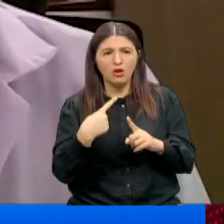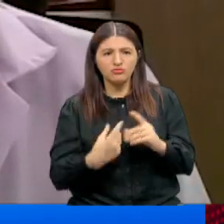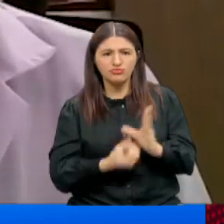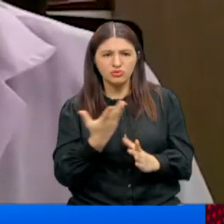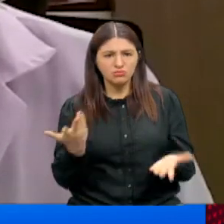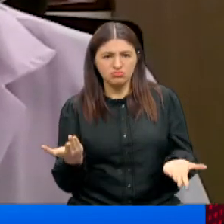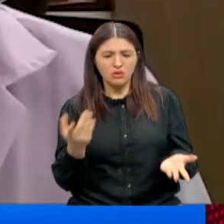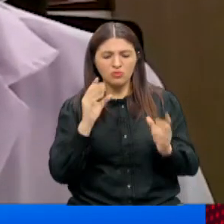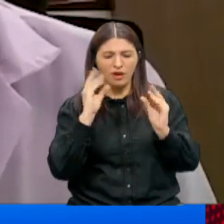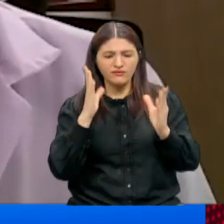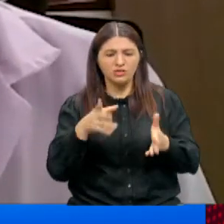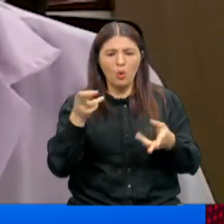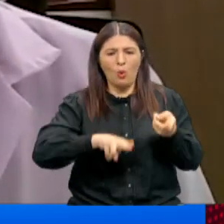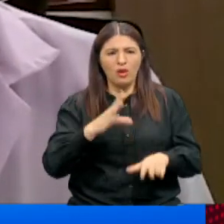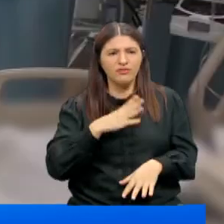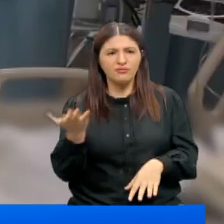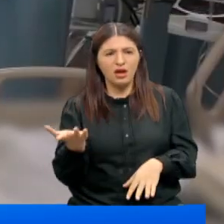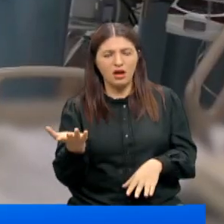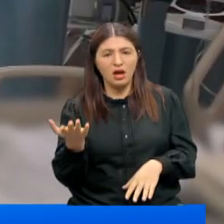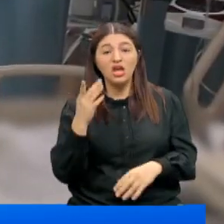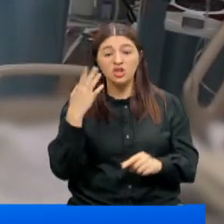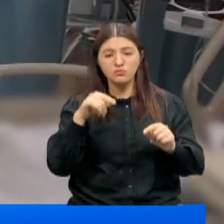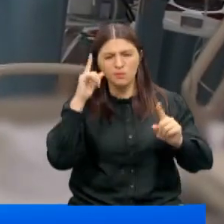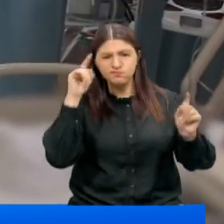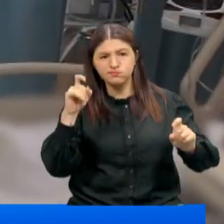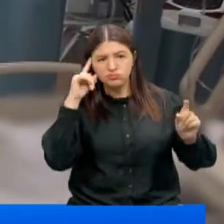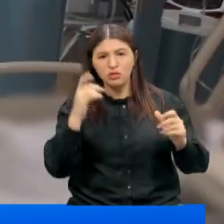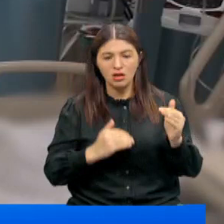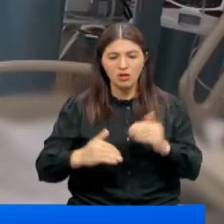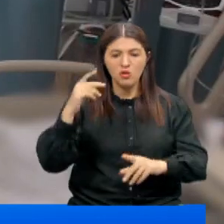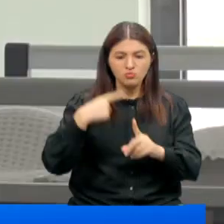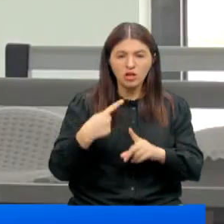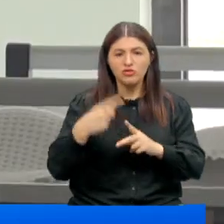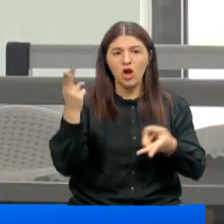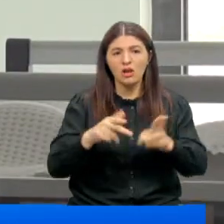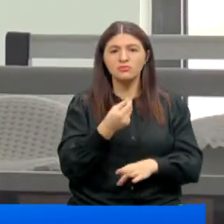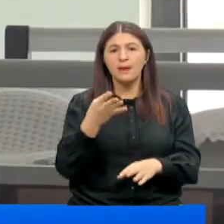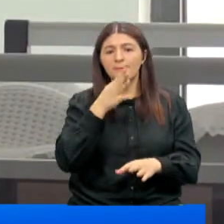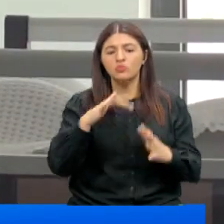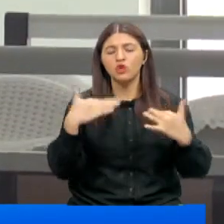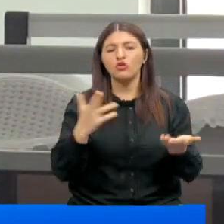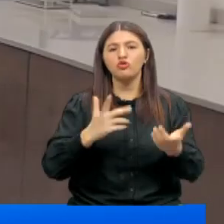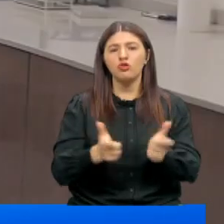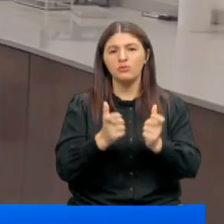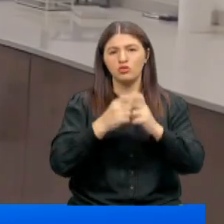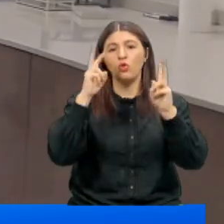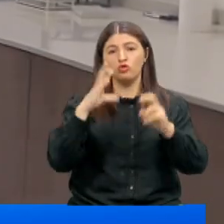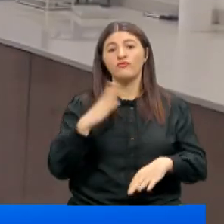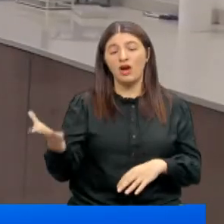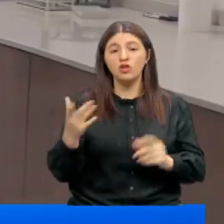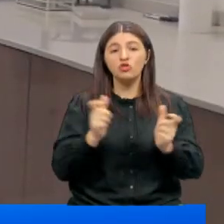hasta var? Niye bu kadar çok can kaybı var? İşte bu çelişki artan vaka ve vefat sayıları bilim kurulu toplantısının da gündemiydi.